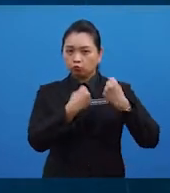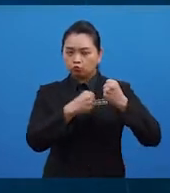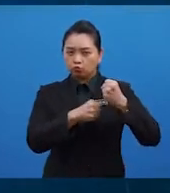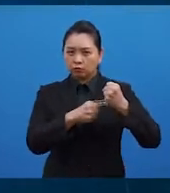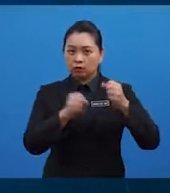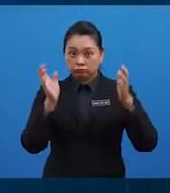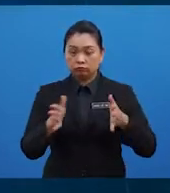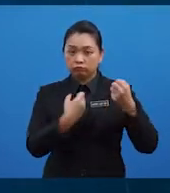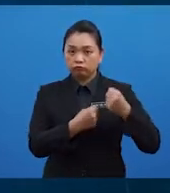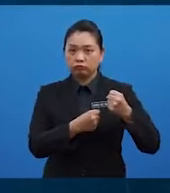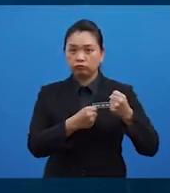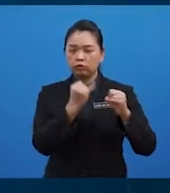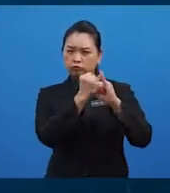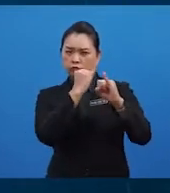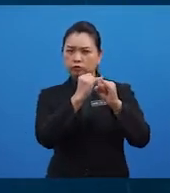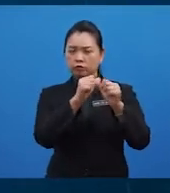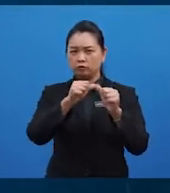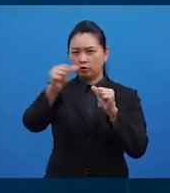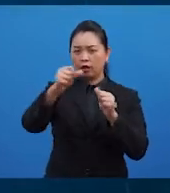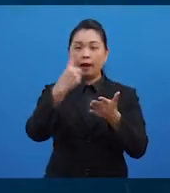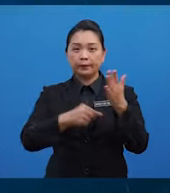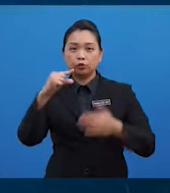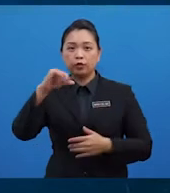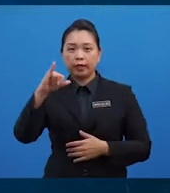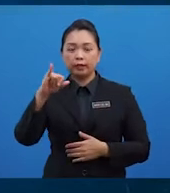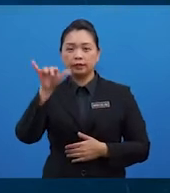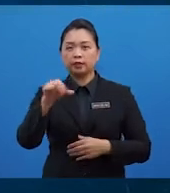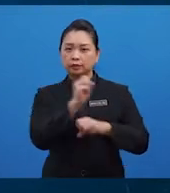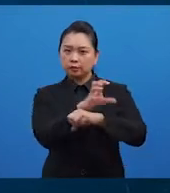sekolah, apakah GI yang disarankan?